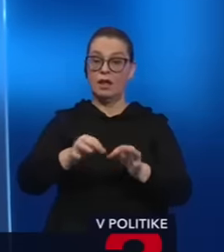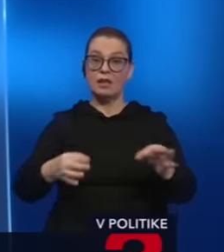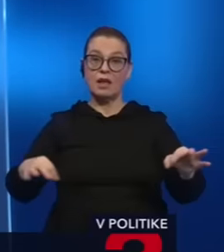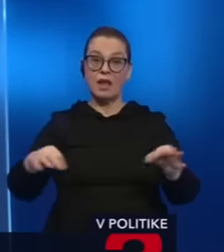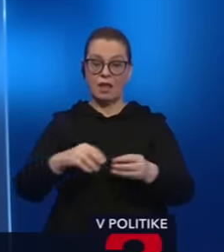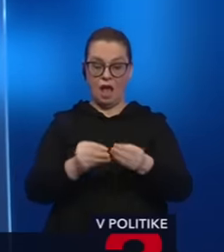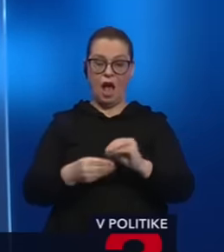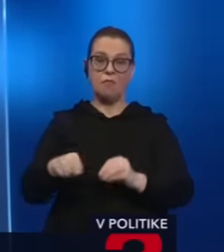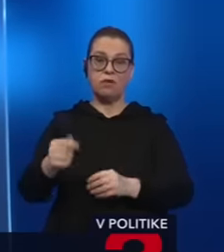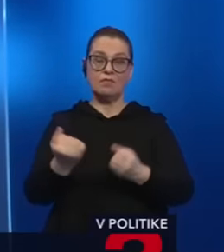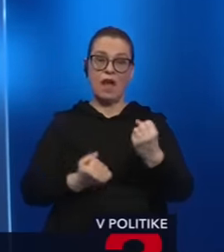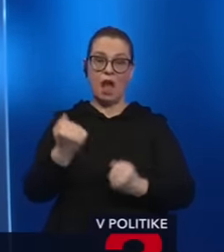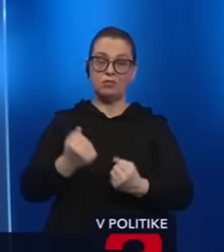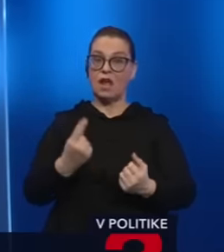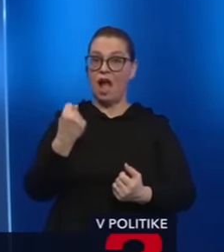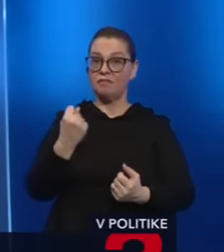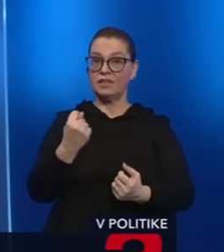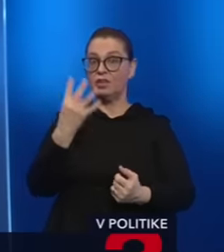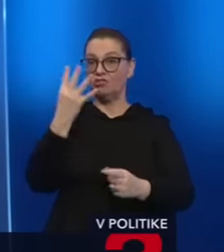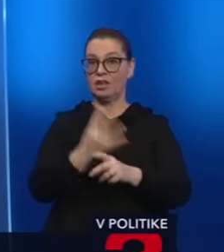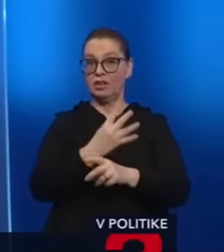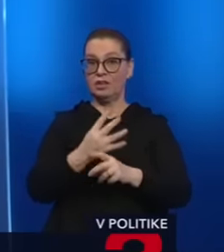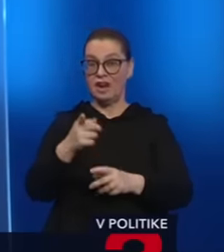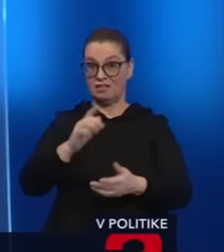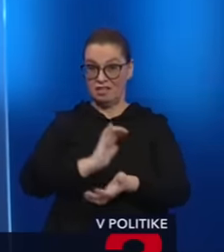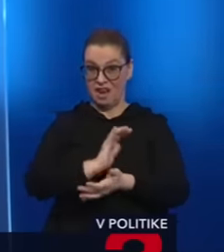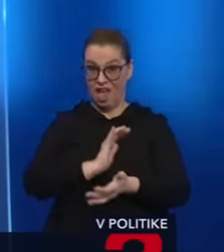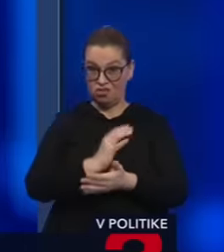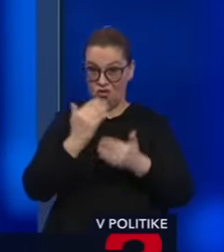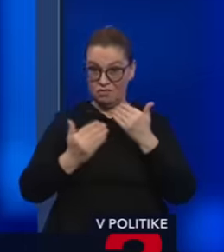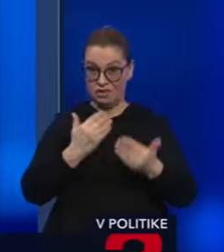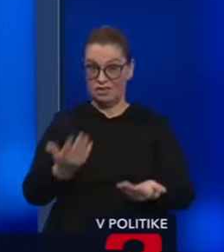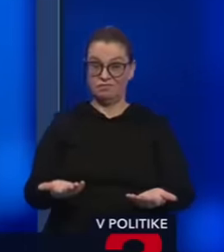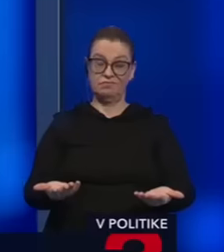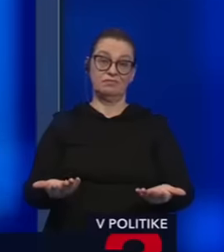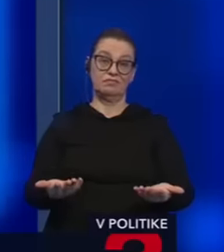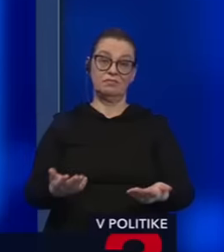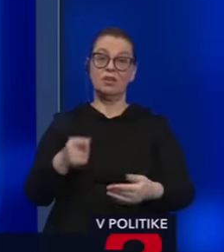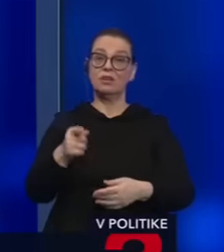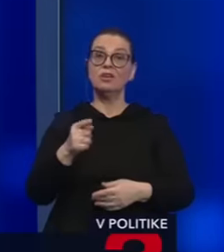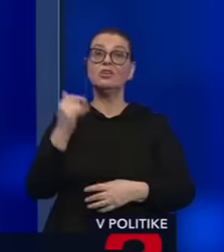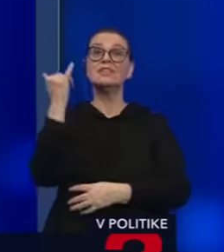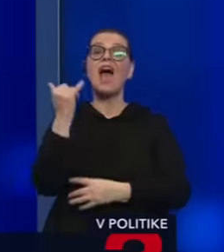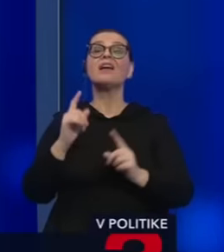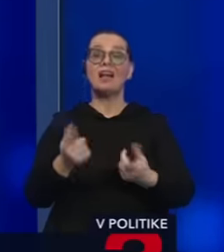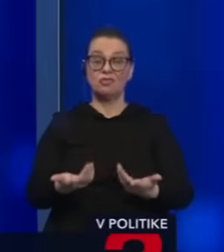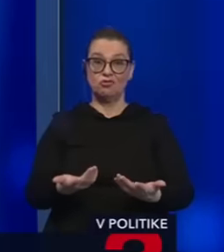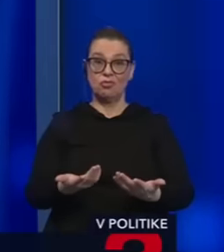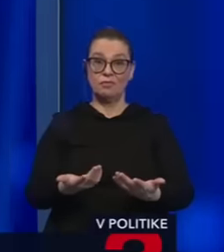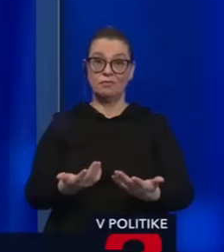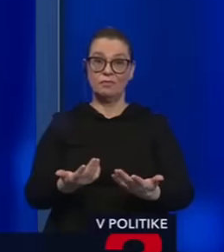zväzky v autách a FICA 4x za nejaké tlačovky. To, čo je pointa, prosím vás pekne, že